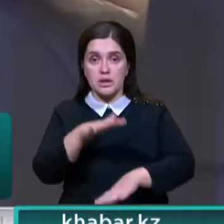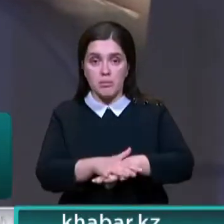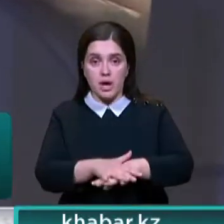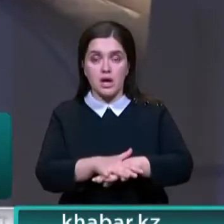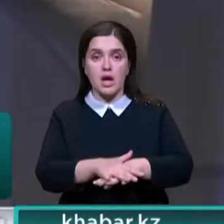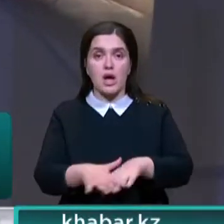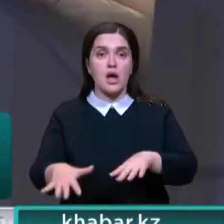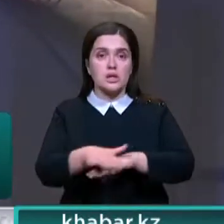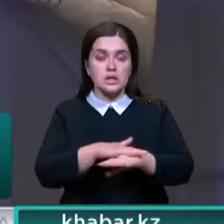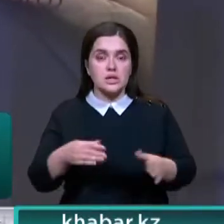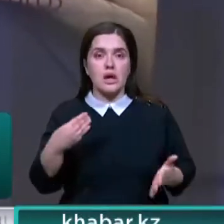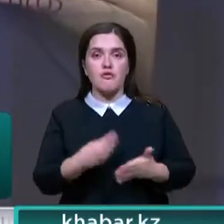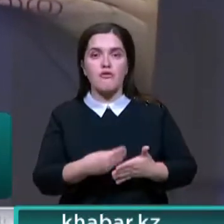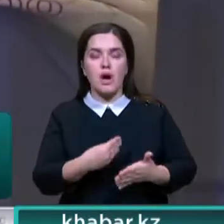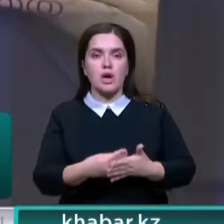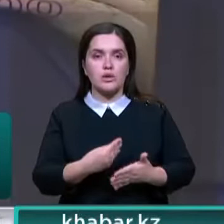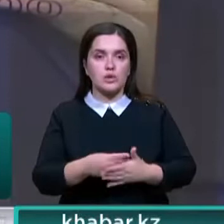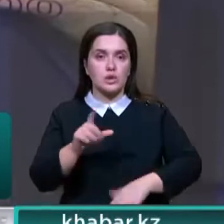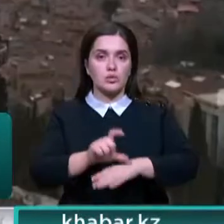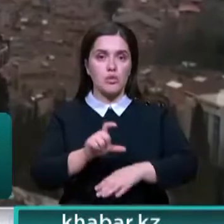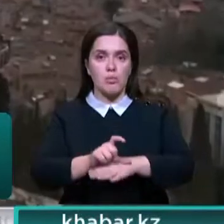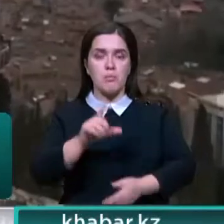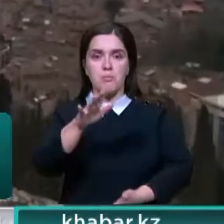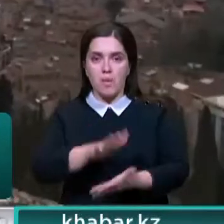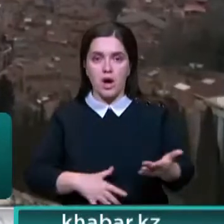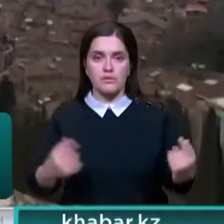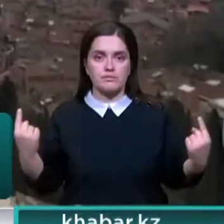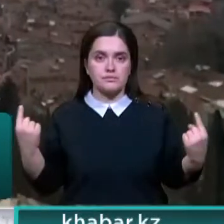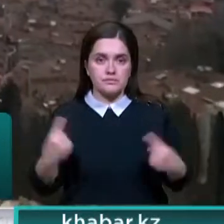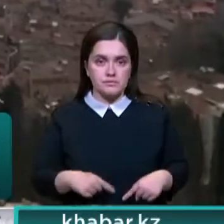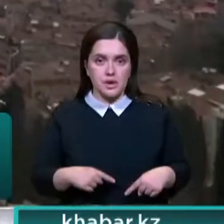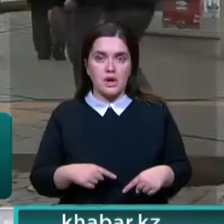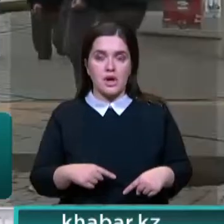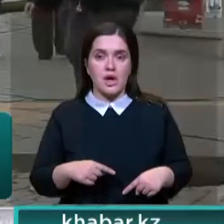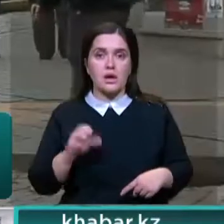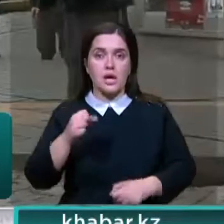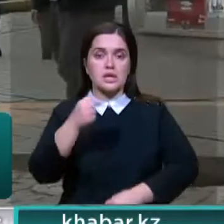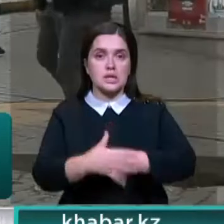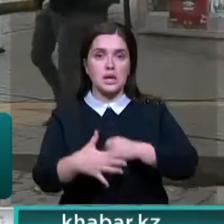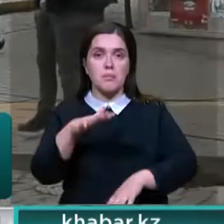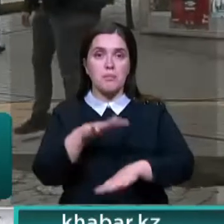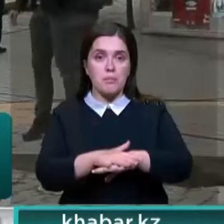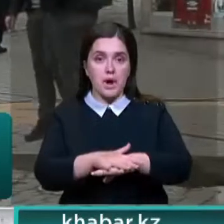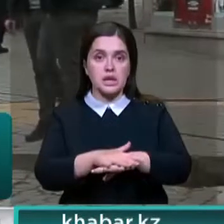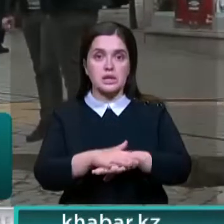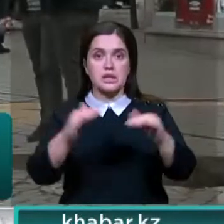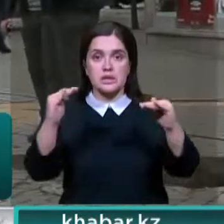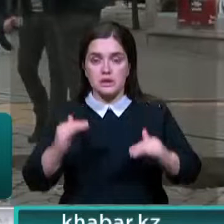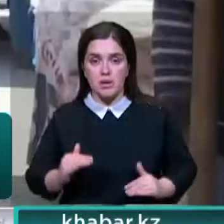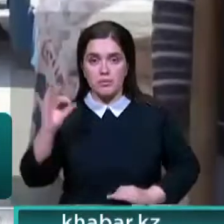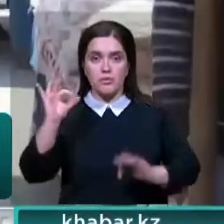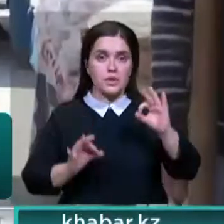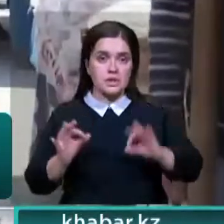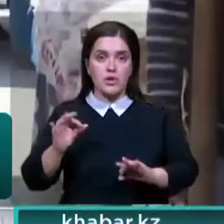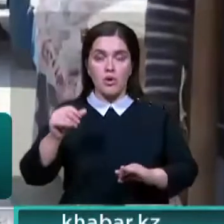Центробанка страны. Отмечу, национальная валюта Турции продолжает неуклонно обесцениваться после того, как ЦБ страны снизил